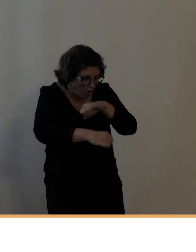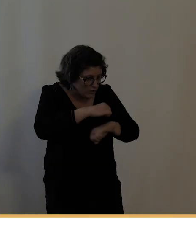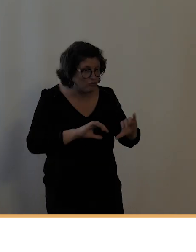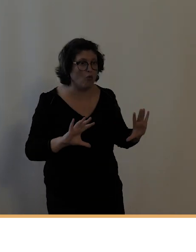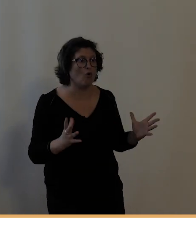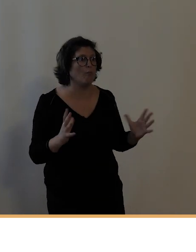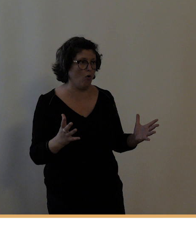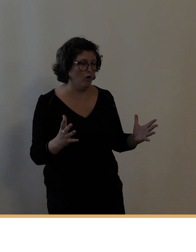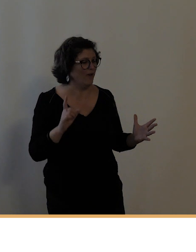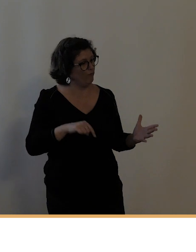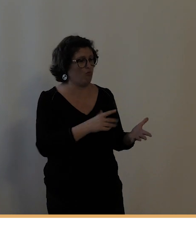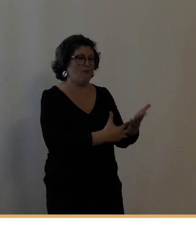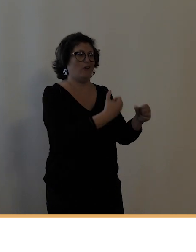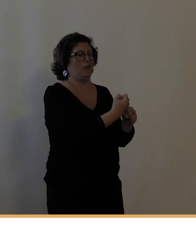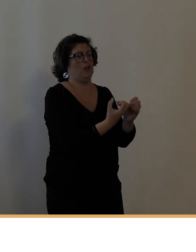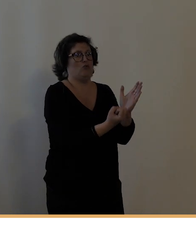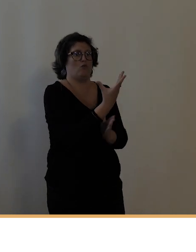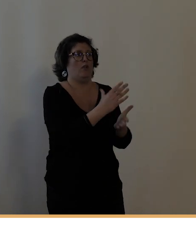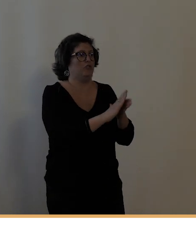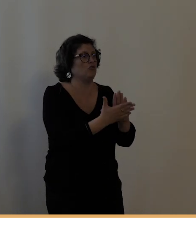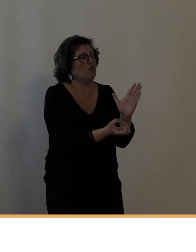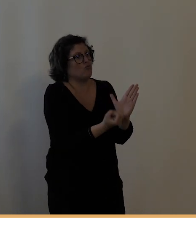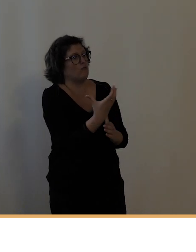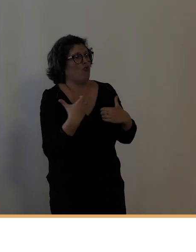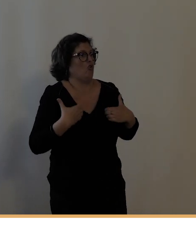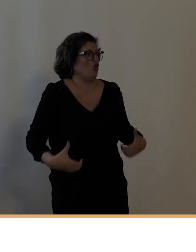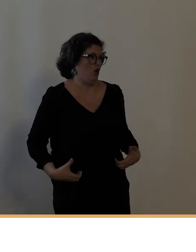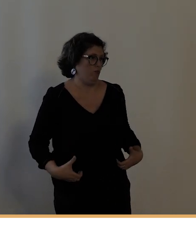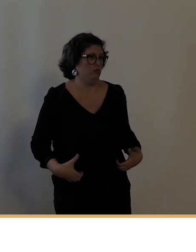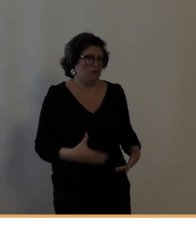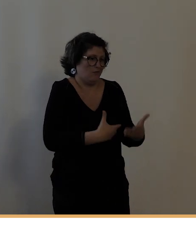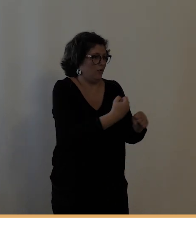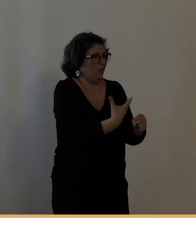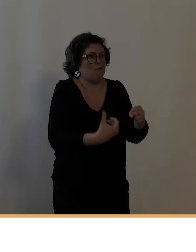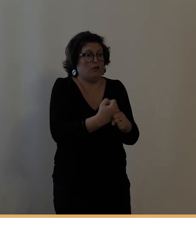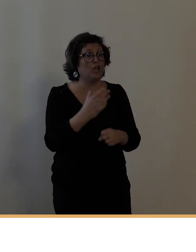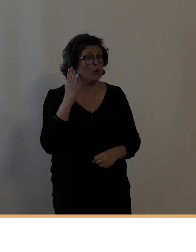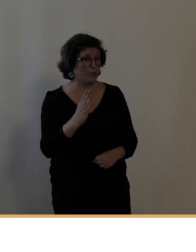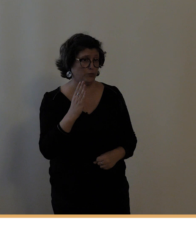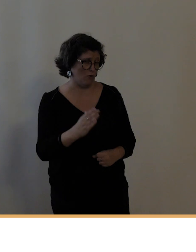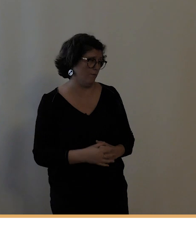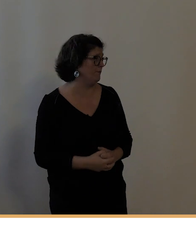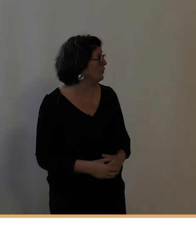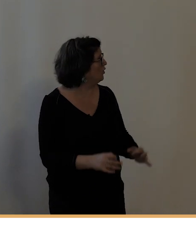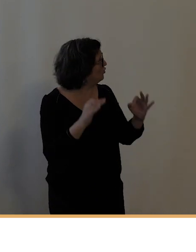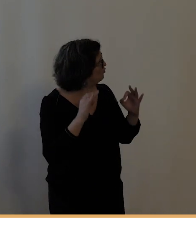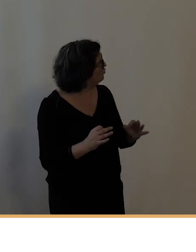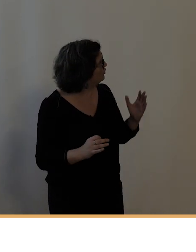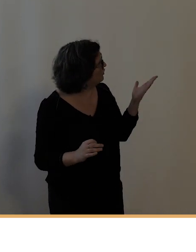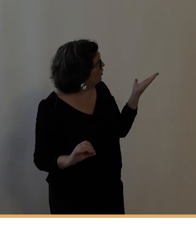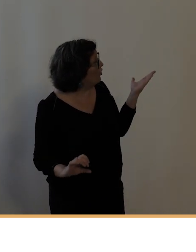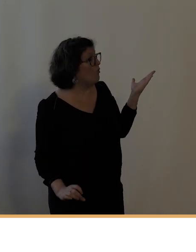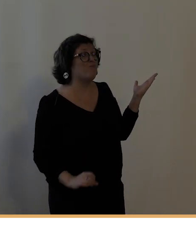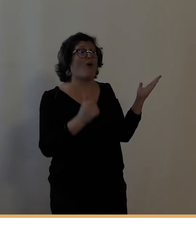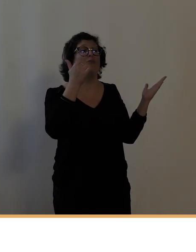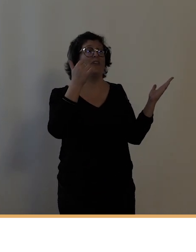des clubs cyclistes, des clubs, des associations cyclistes et les premiers clubs cyclistes